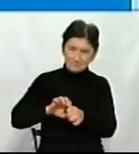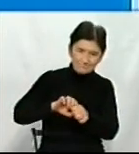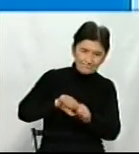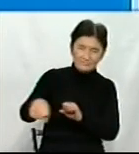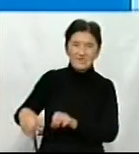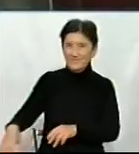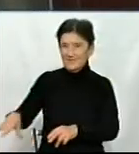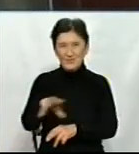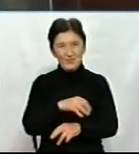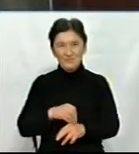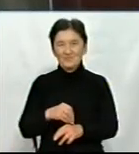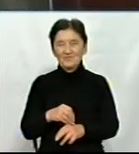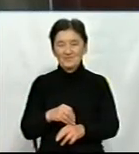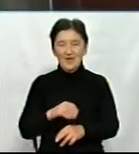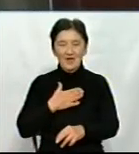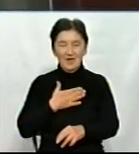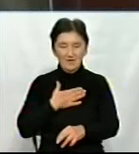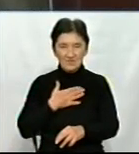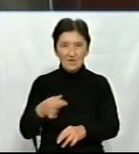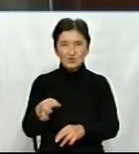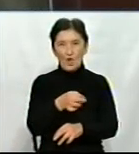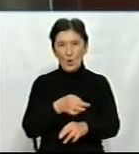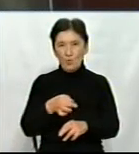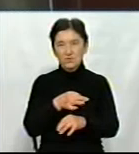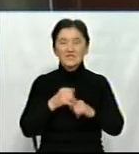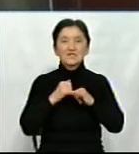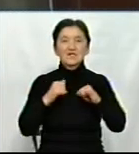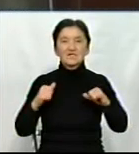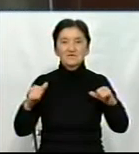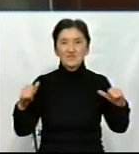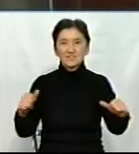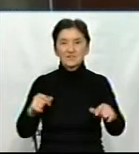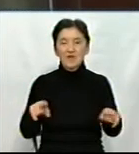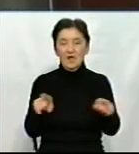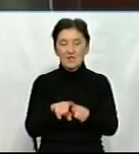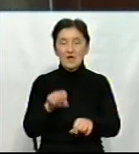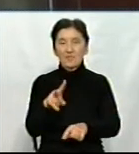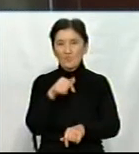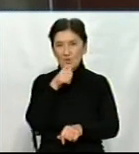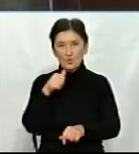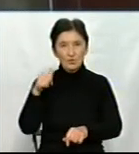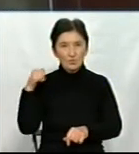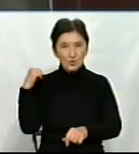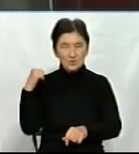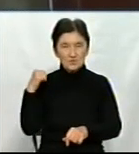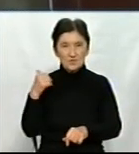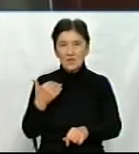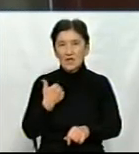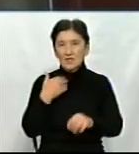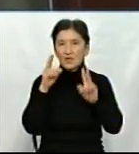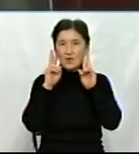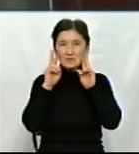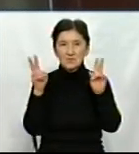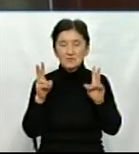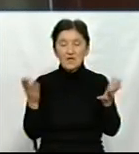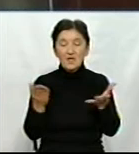область, в області розвивається галузь, як і в минулому році, і я не знаю, які ви